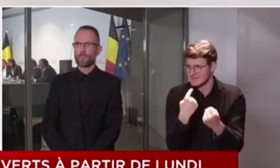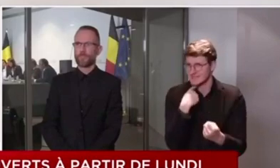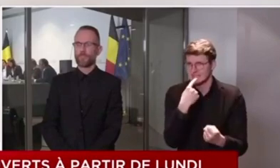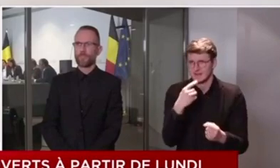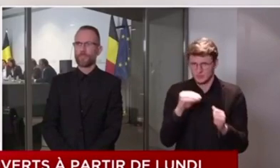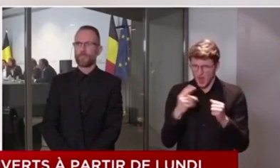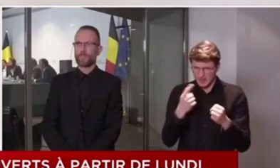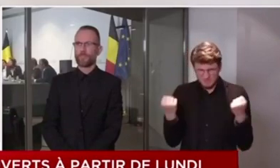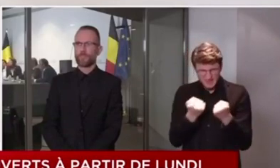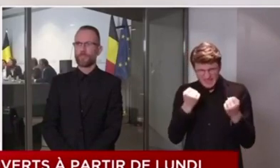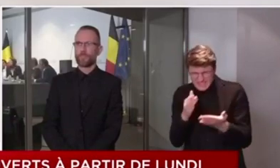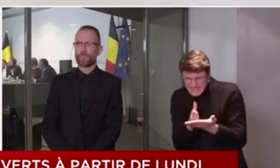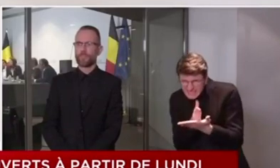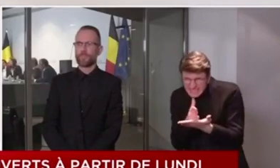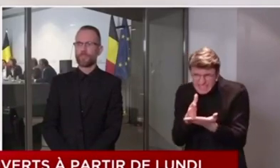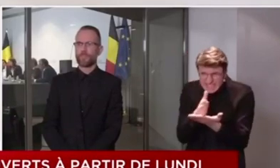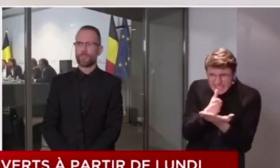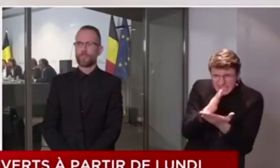se met d'embûches.